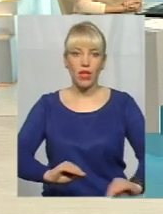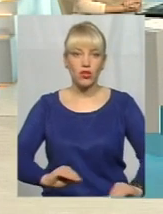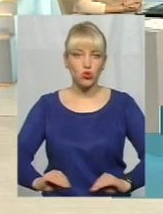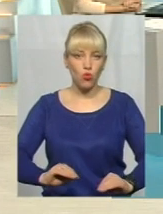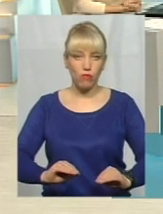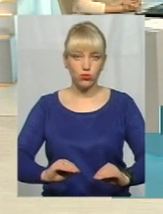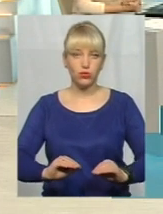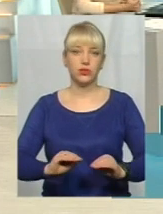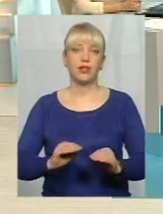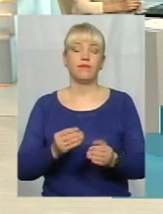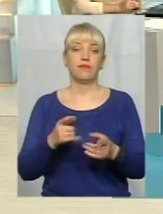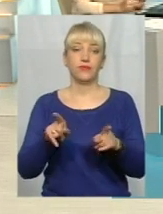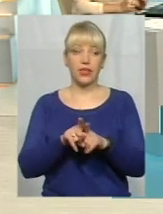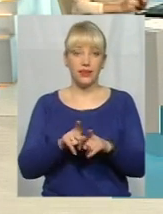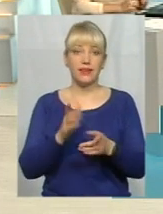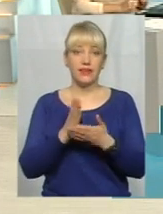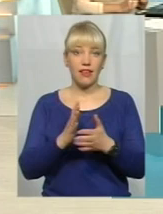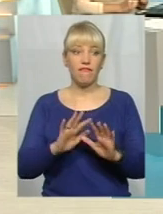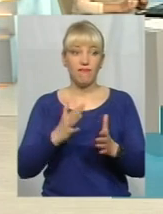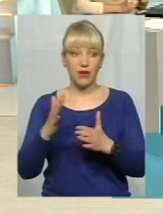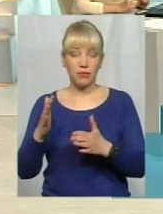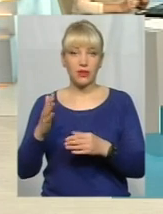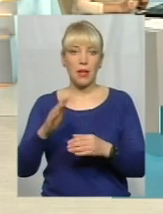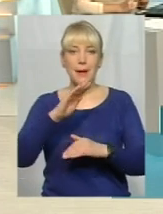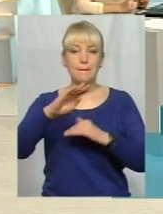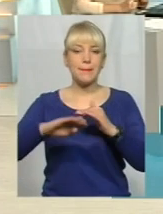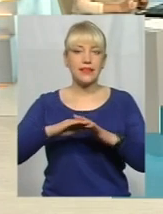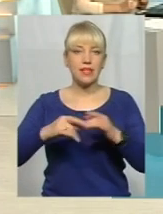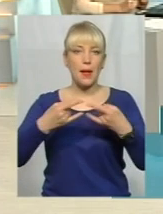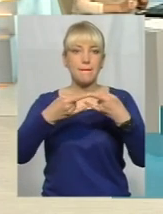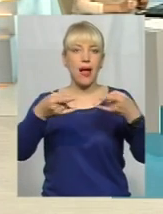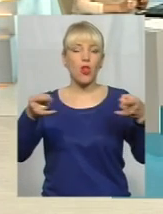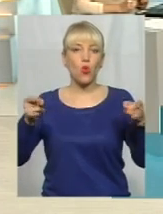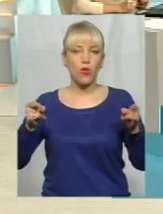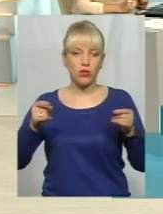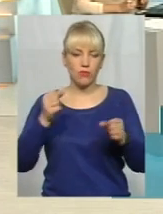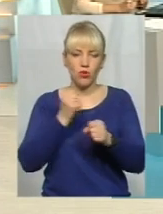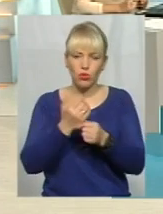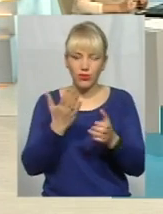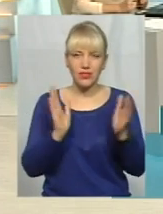під балконами роблять якісь будки,